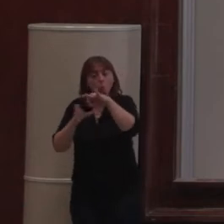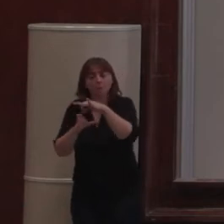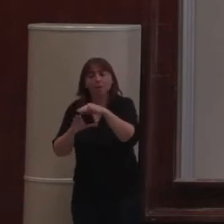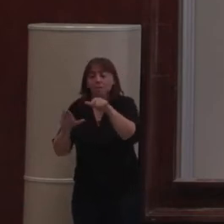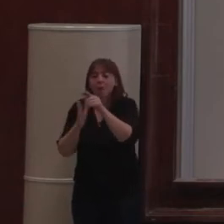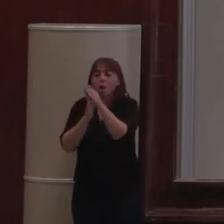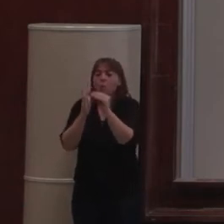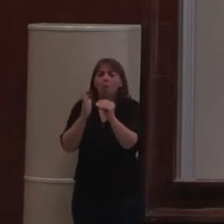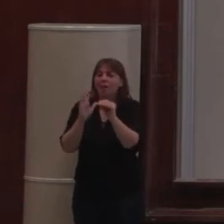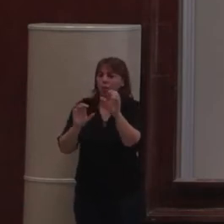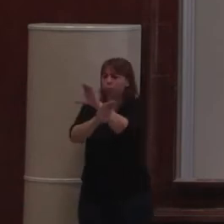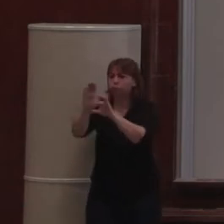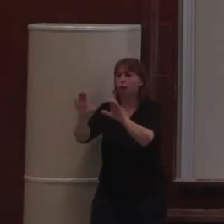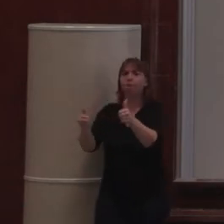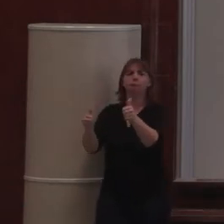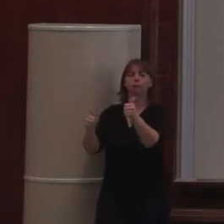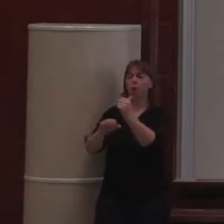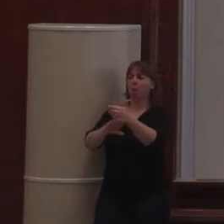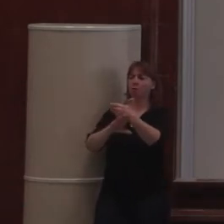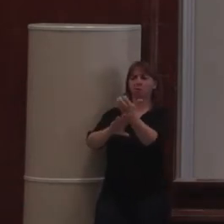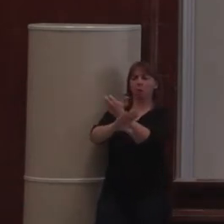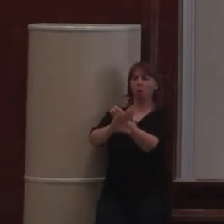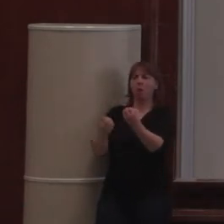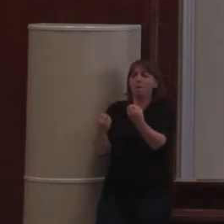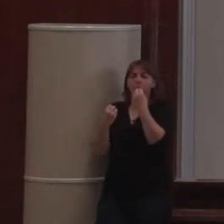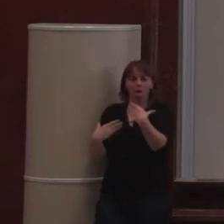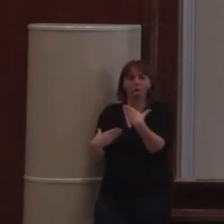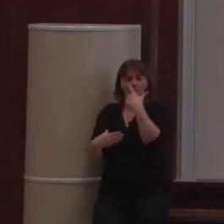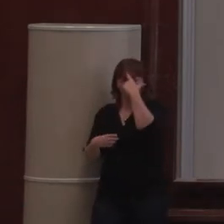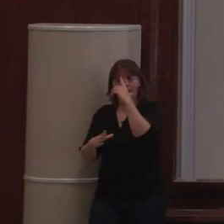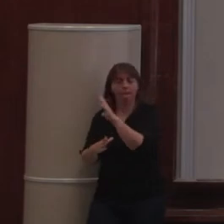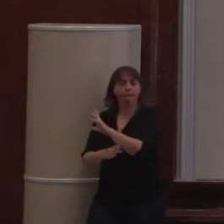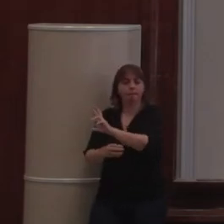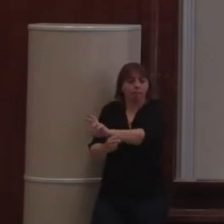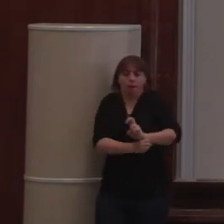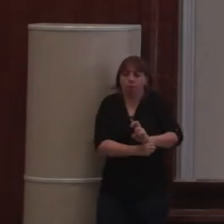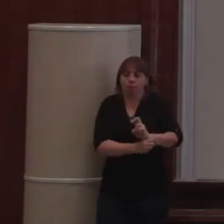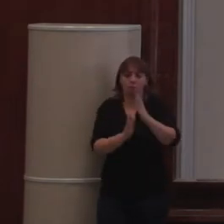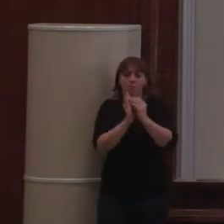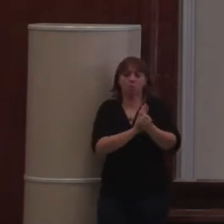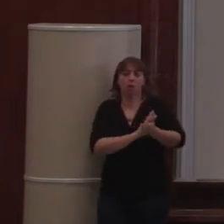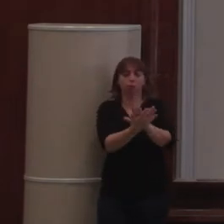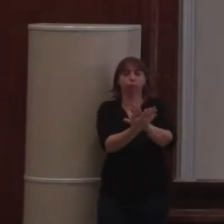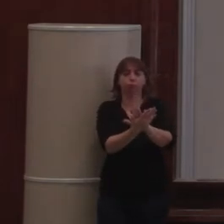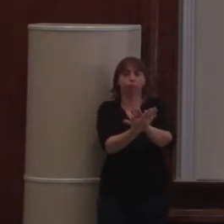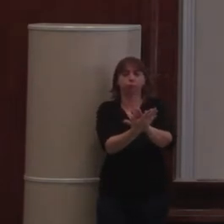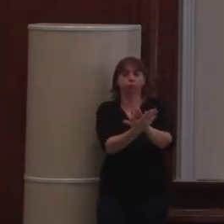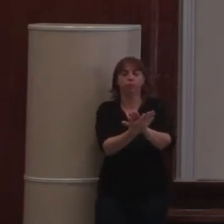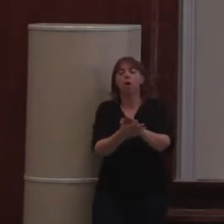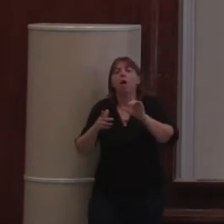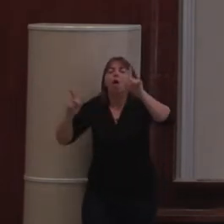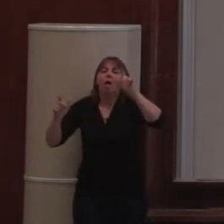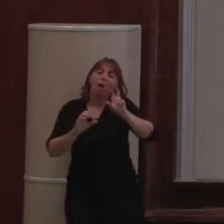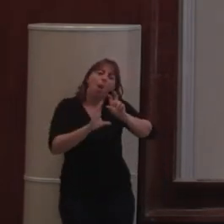réutiliser pour les autres recettes si je veux. Je ne pas le refaire à chaque fois. Donc, l'utilisateur est vraiment pour le coup... Nous, ce qu'on vise dans Plone, ce n vraiment pas des utilisateurs qui sont des